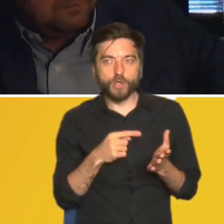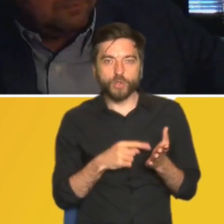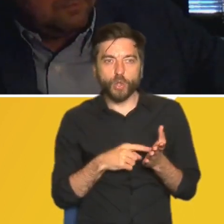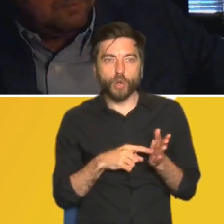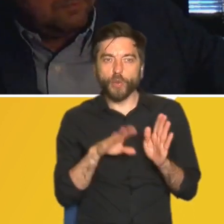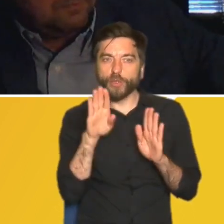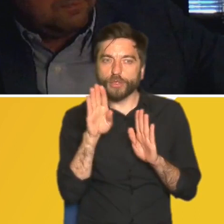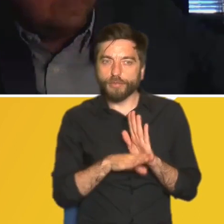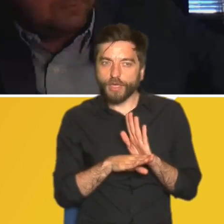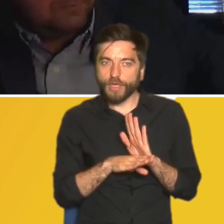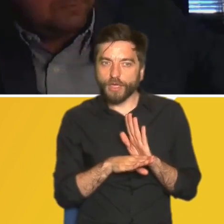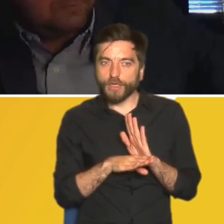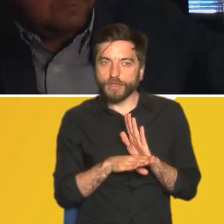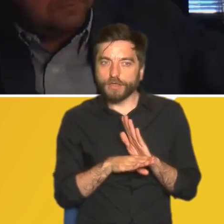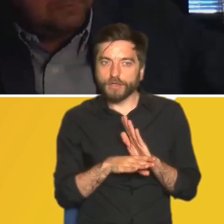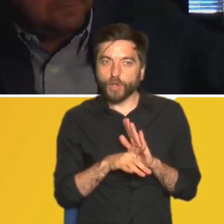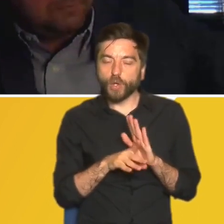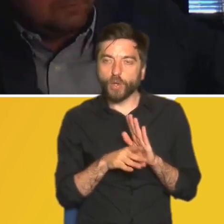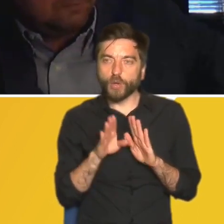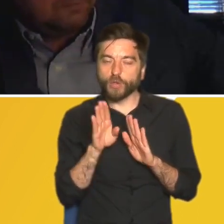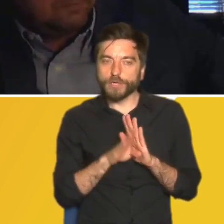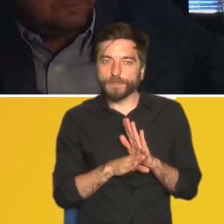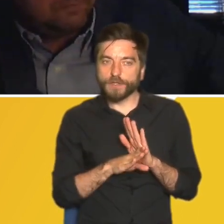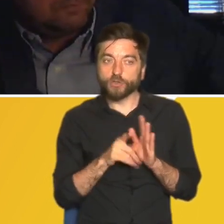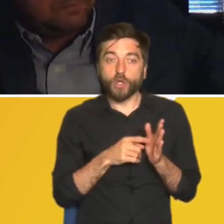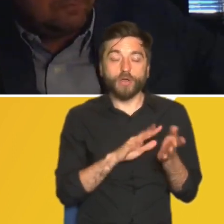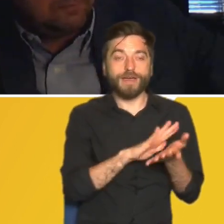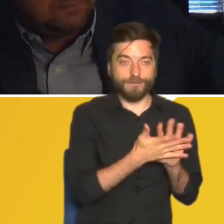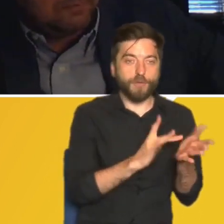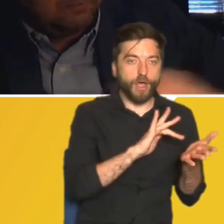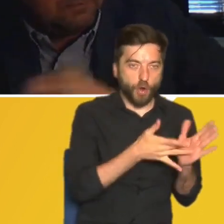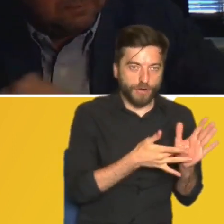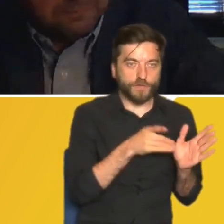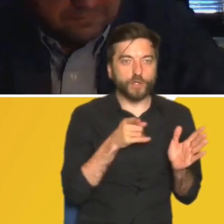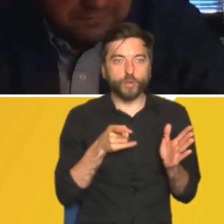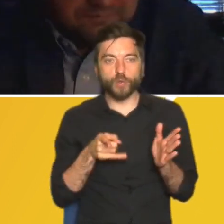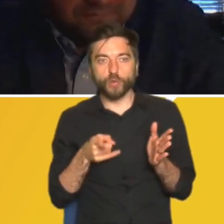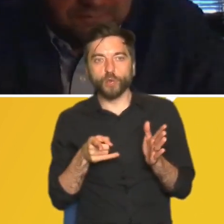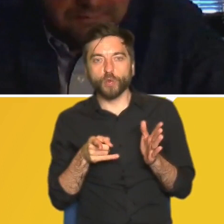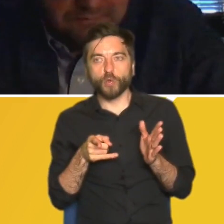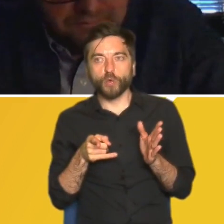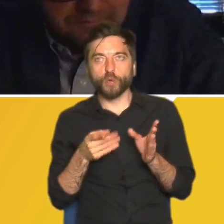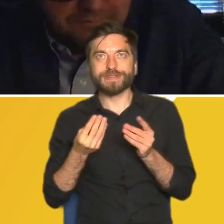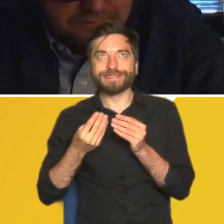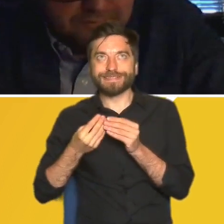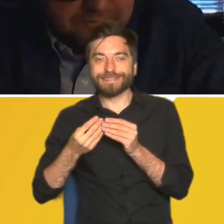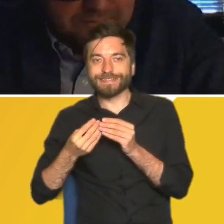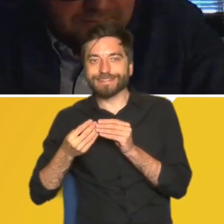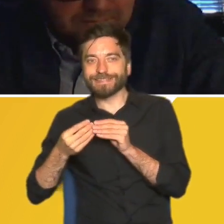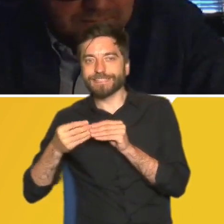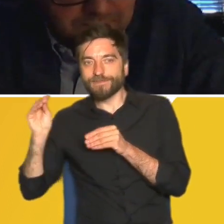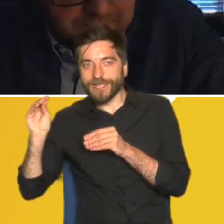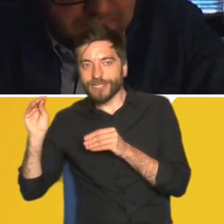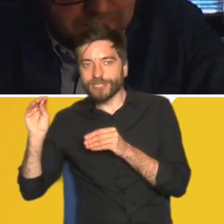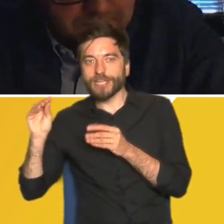zmniejszenie jakby jeżeli ta reforma miała być kompleksowa to ona by musiała też prowadzić jeżeli tu byłoby znaczące zwiększenie obciążeń no to ona musiałaby